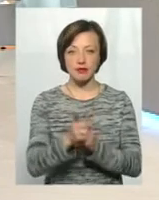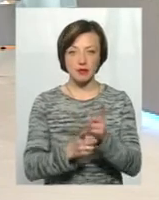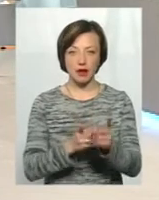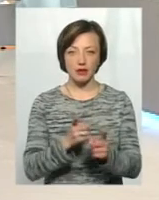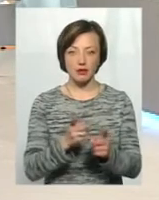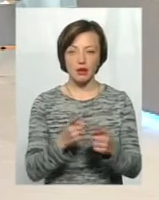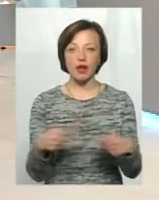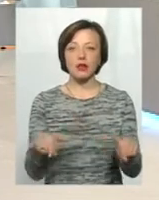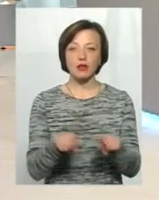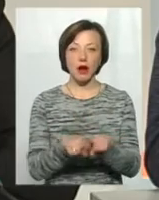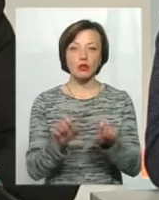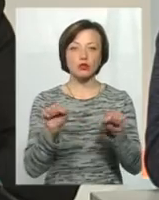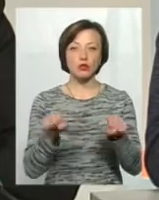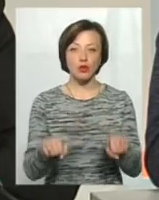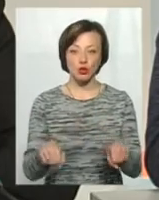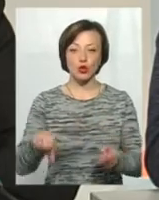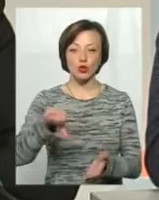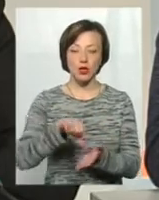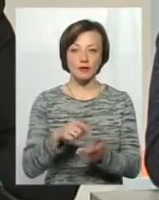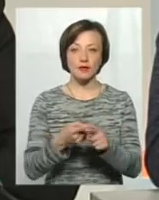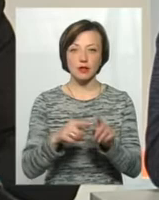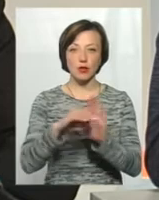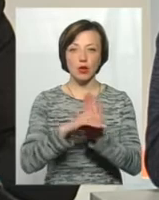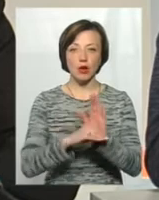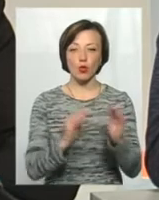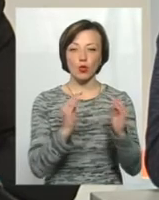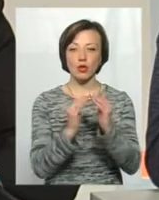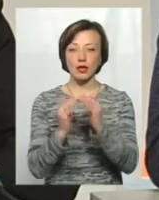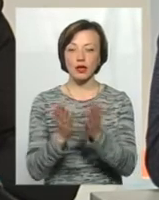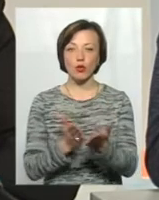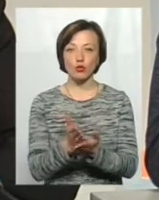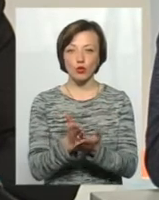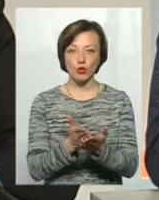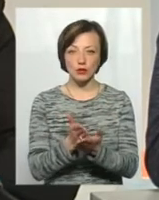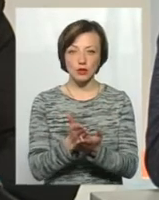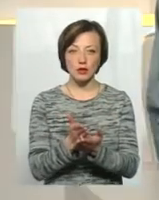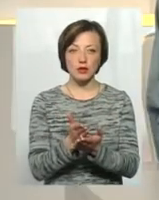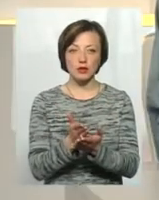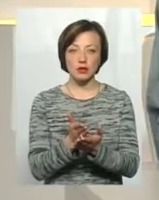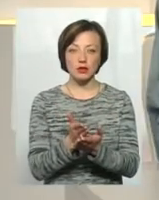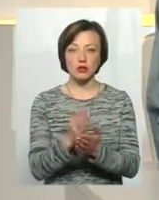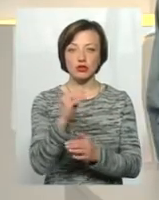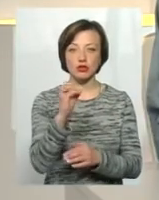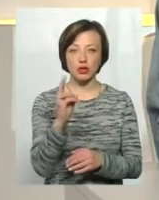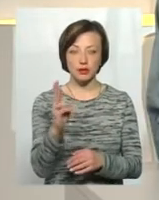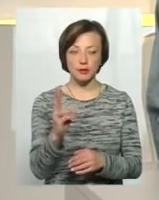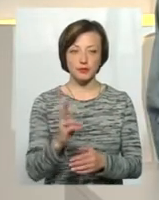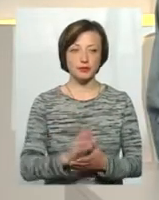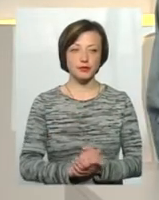Також можуть приймати участь в програмі будинки, які обслуговуються і знаходяться на балансі в ЖЕКах.